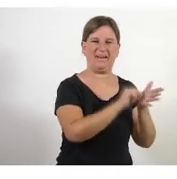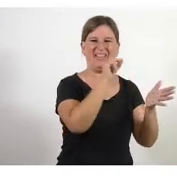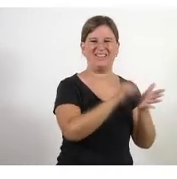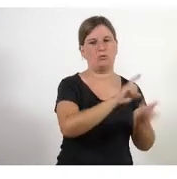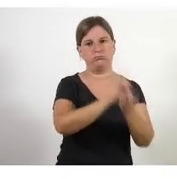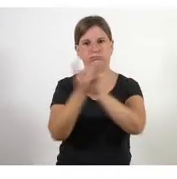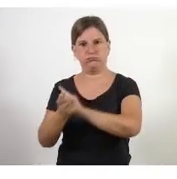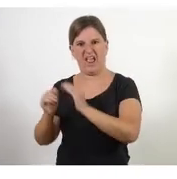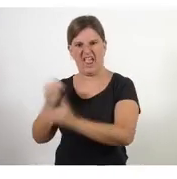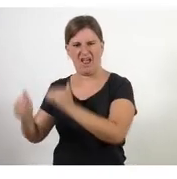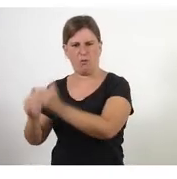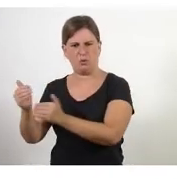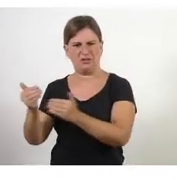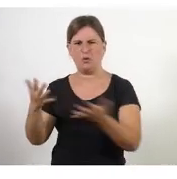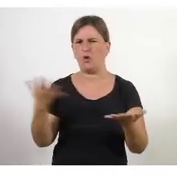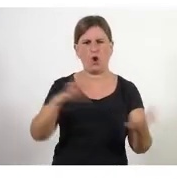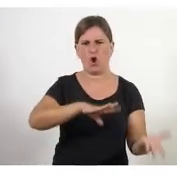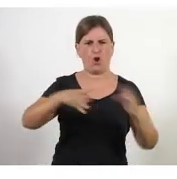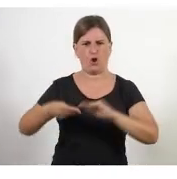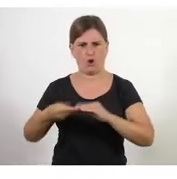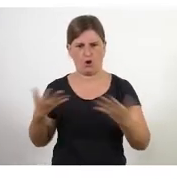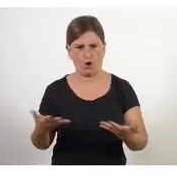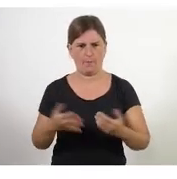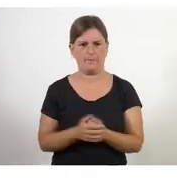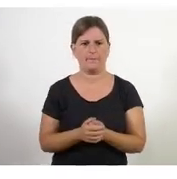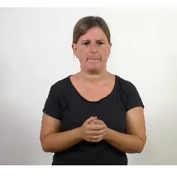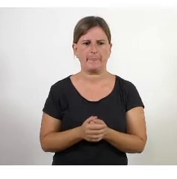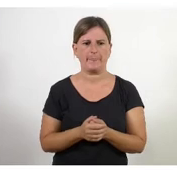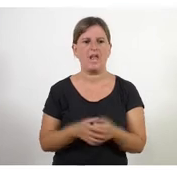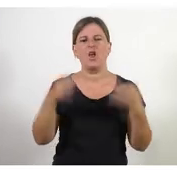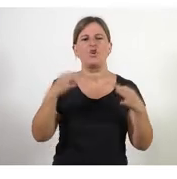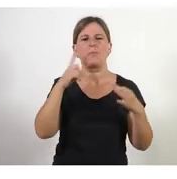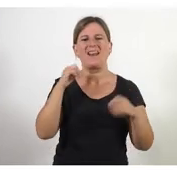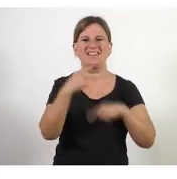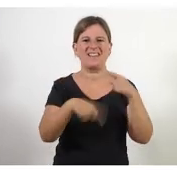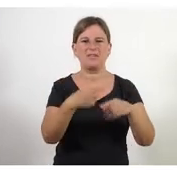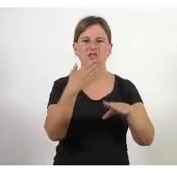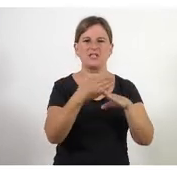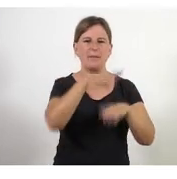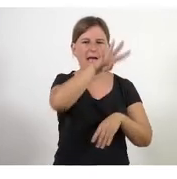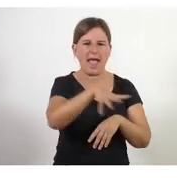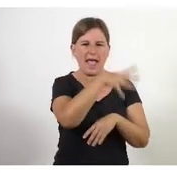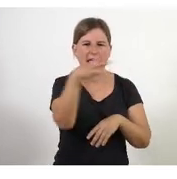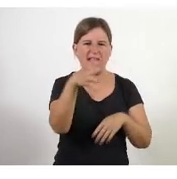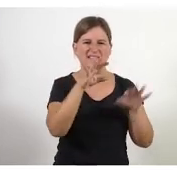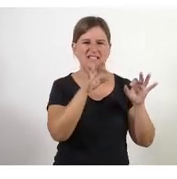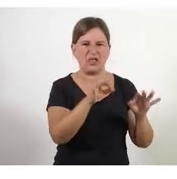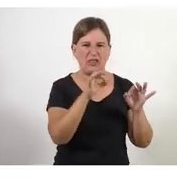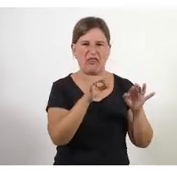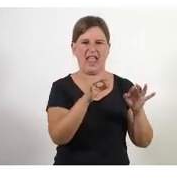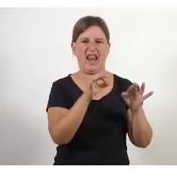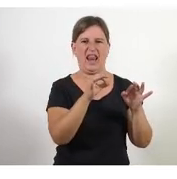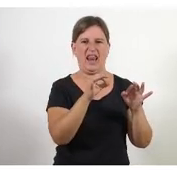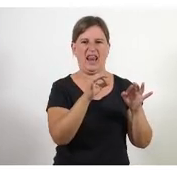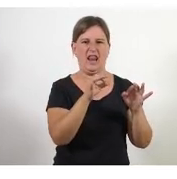com gestionem traicionem els projectes ho fem amb aquell Excel amb el Microsoft Project una gestió